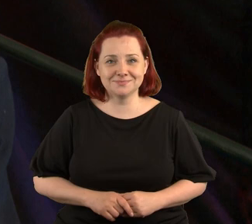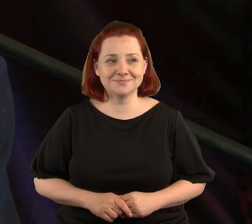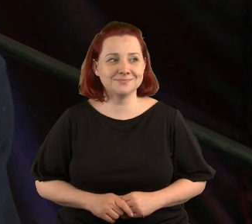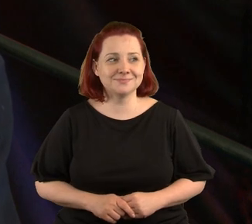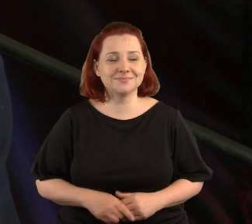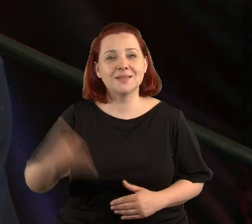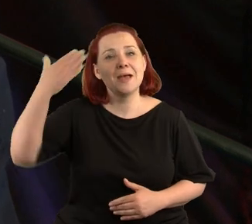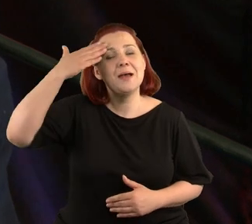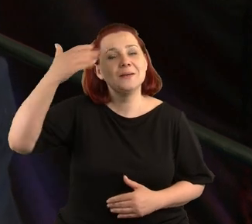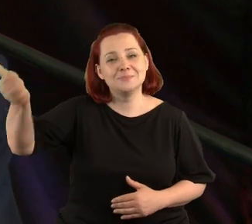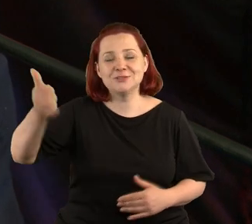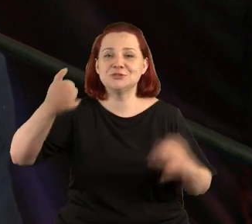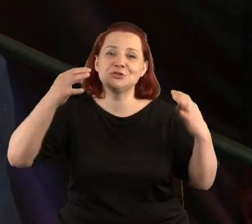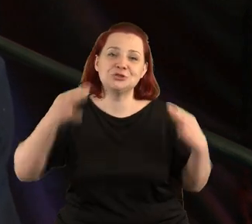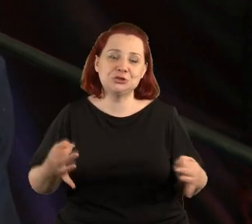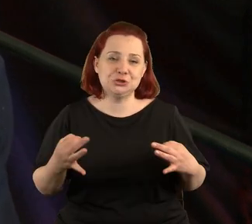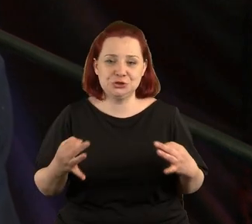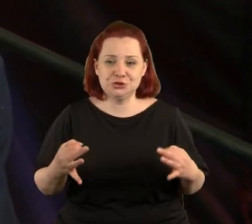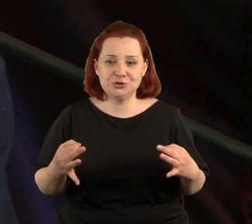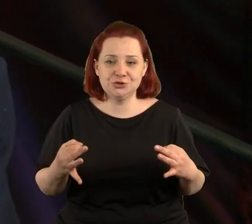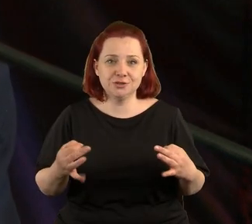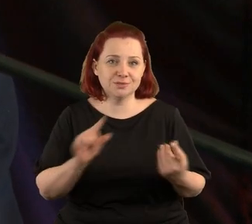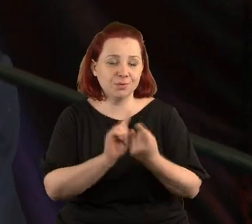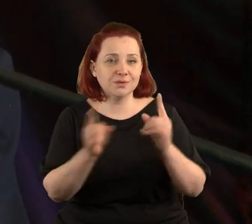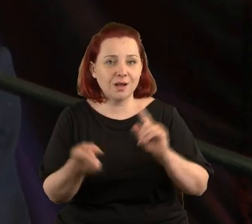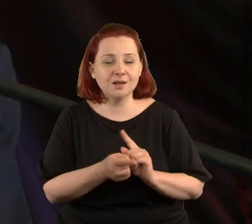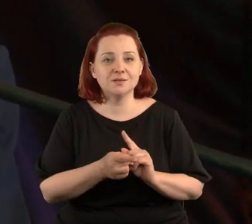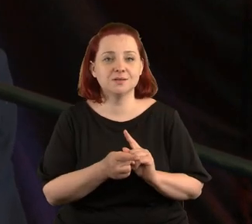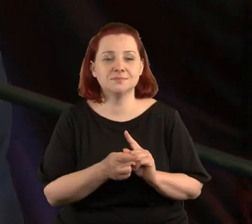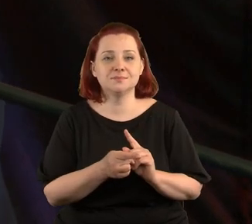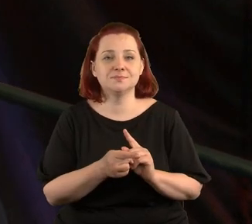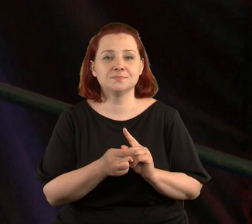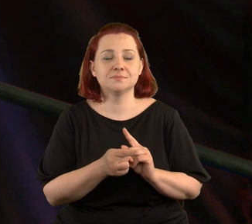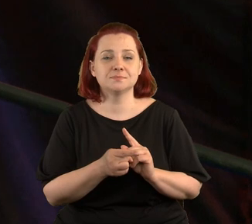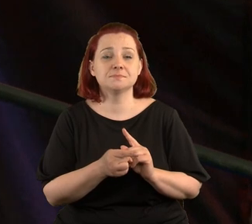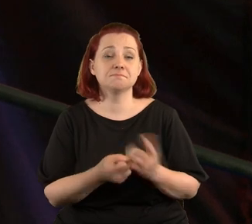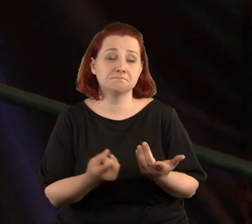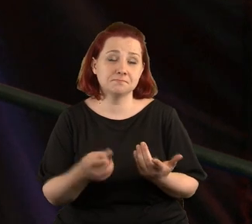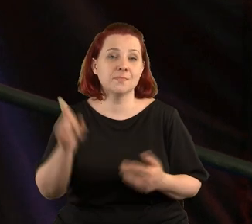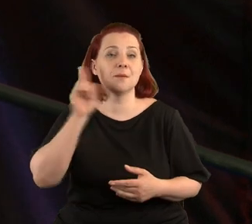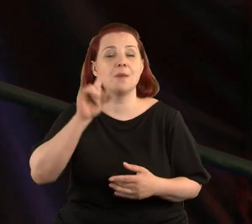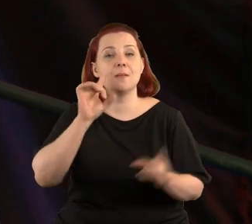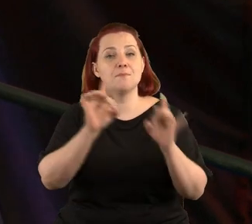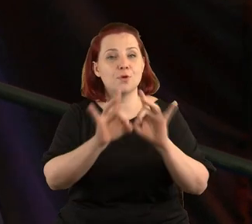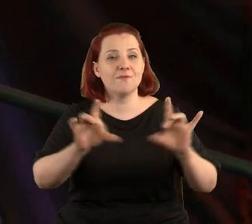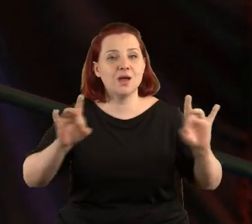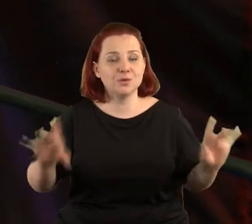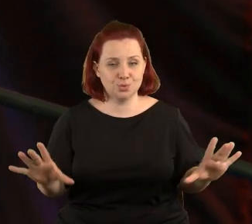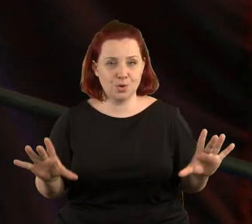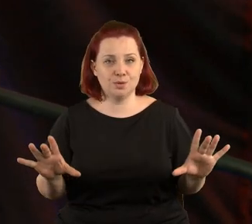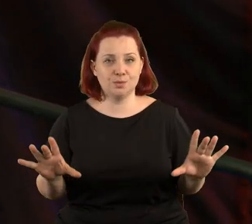Mistrzem dzisiejszej, dzisiejszego spotkania jest pan profesor